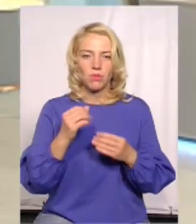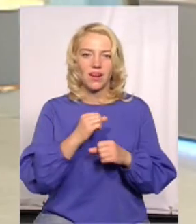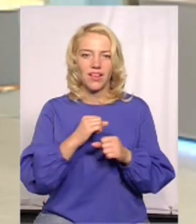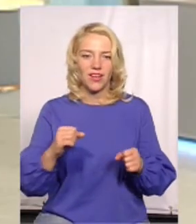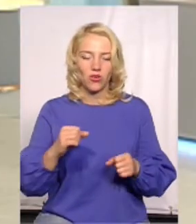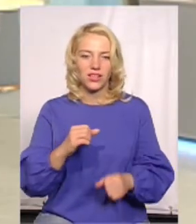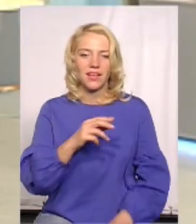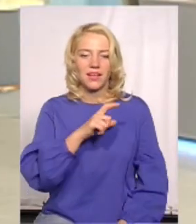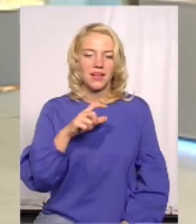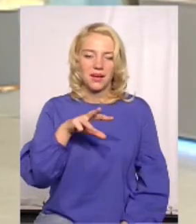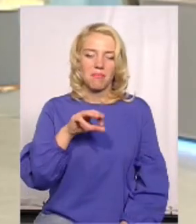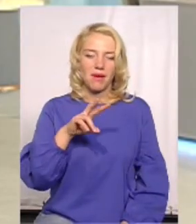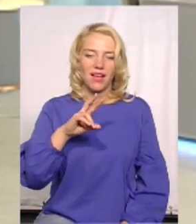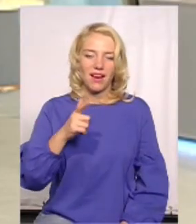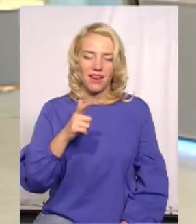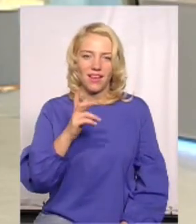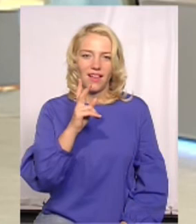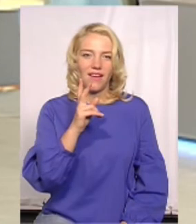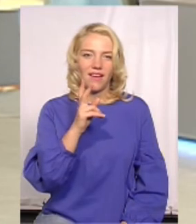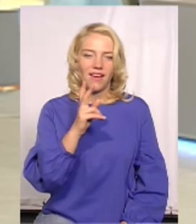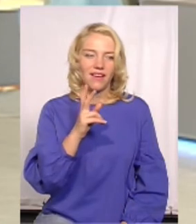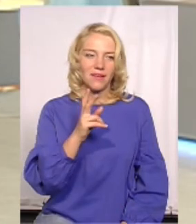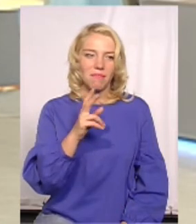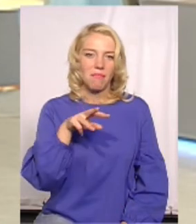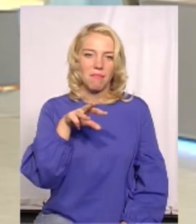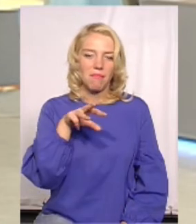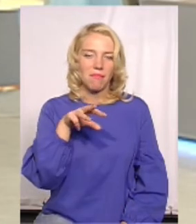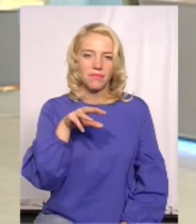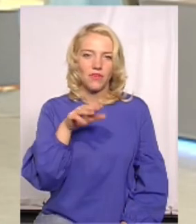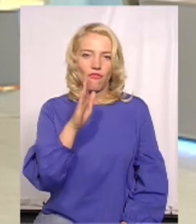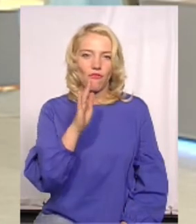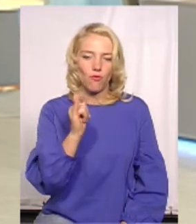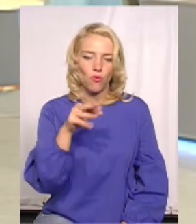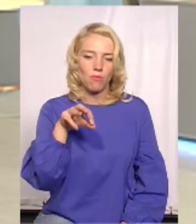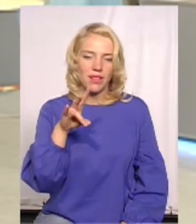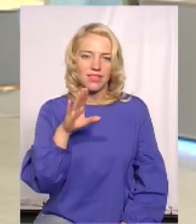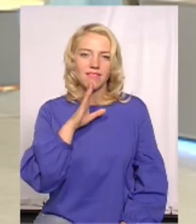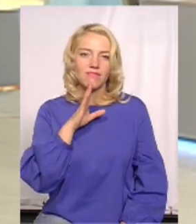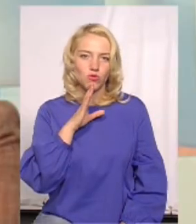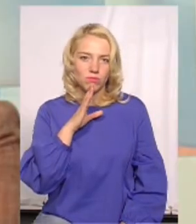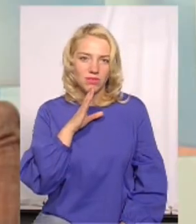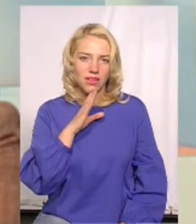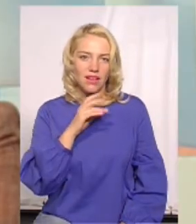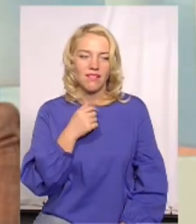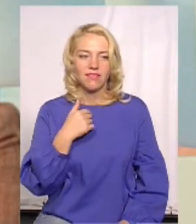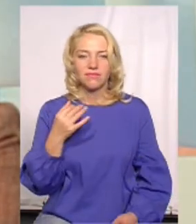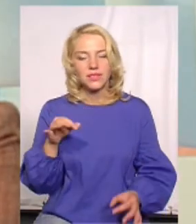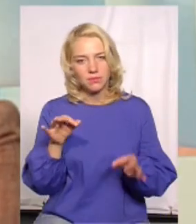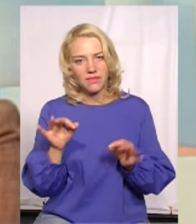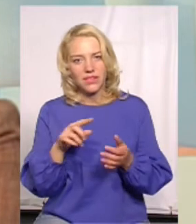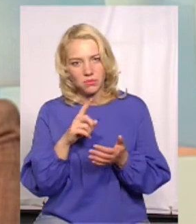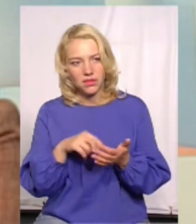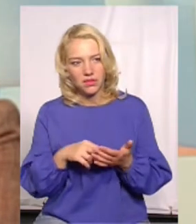Супергеройка. Супергеройка, так. Найбільшіше питання, насправді, дуже давно воно піднімається. Наскільки